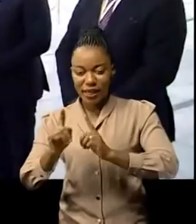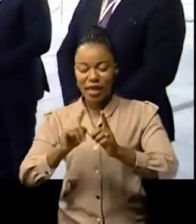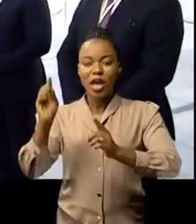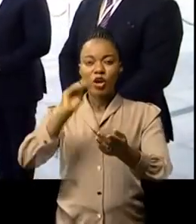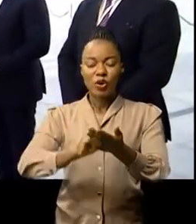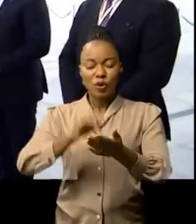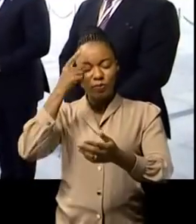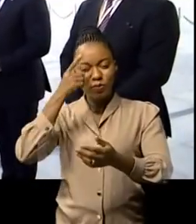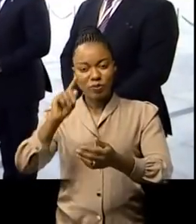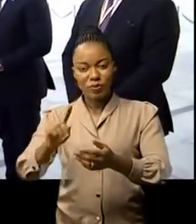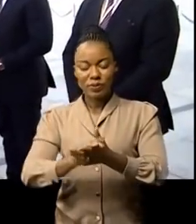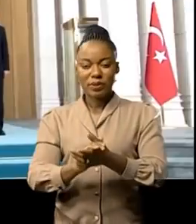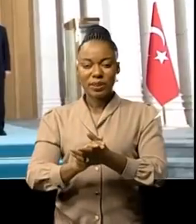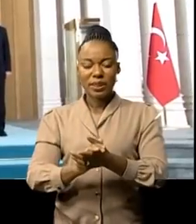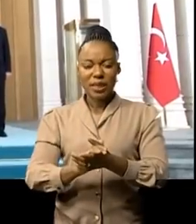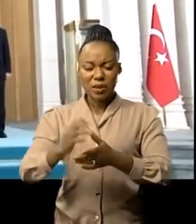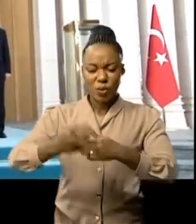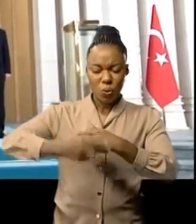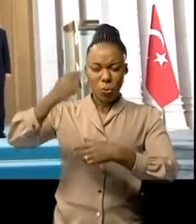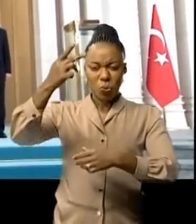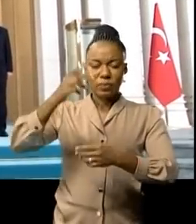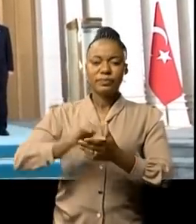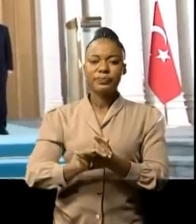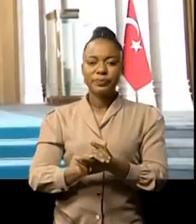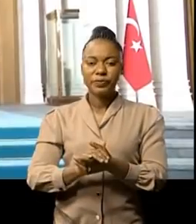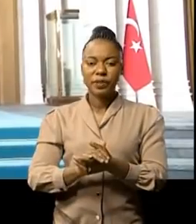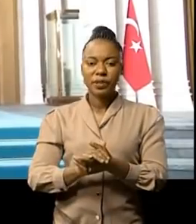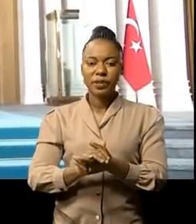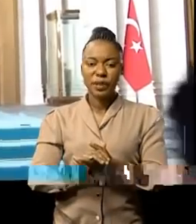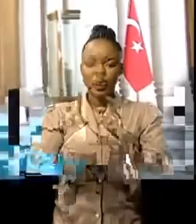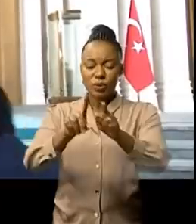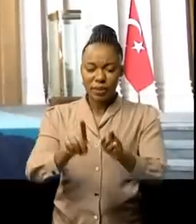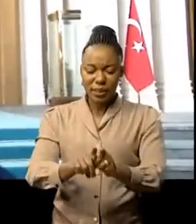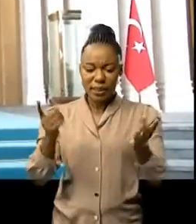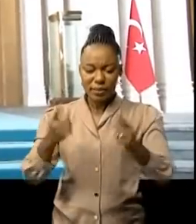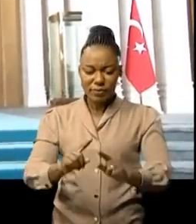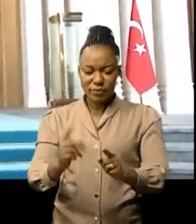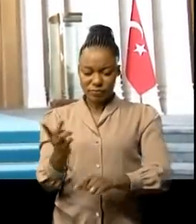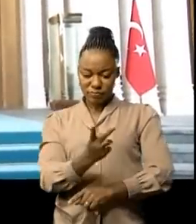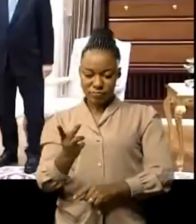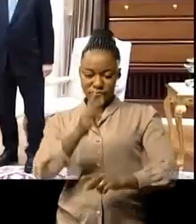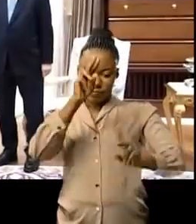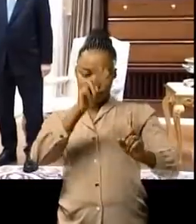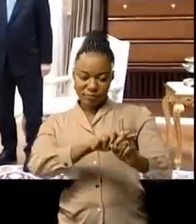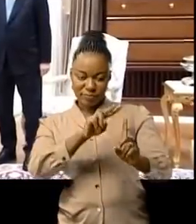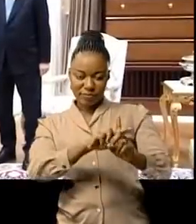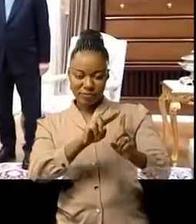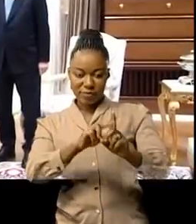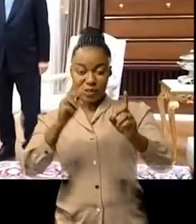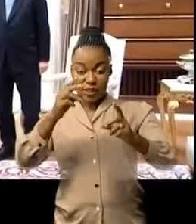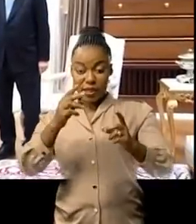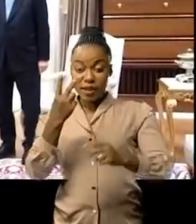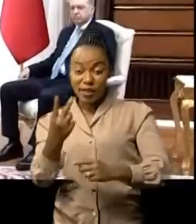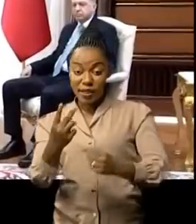celui de la solennité et du prestige. Il s'agit de la tête à tête de plus d'une heure entre les deux chefs d'État.